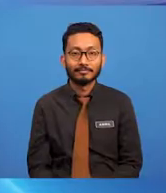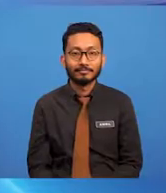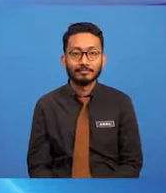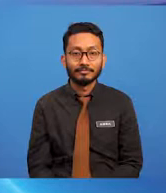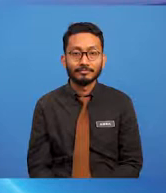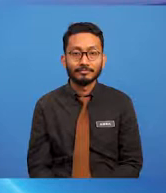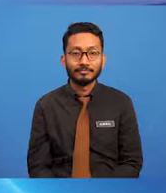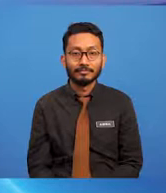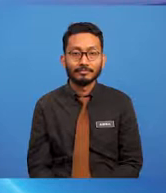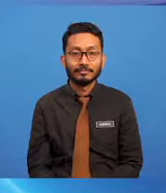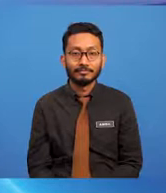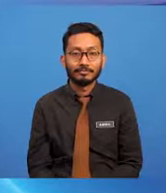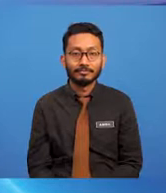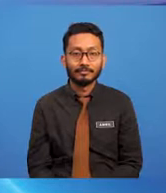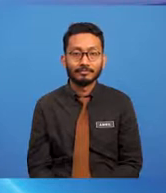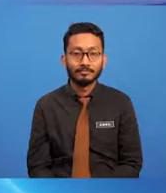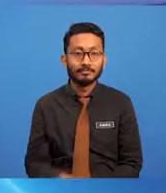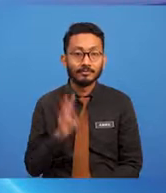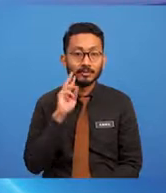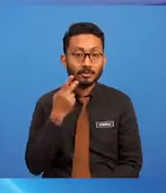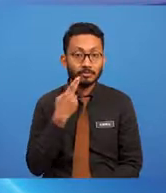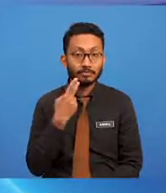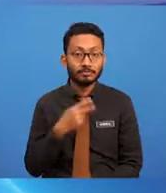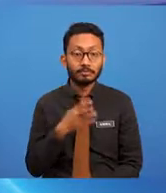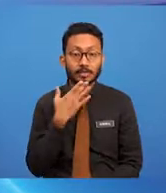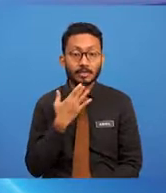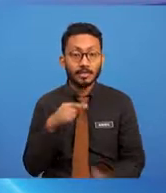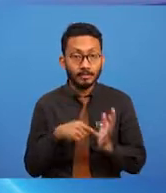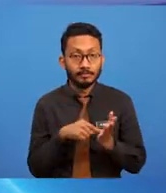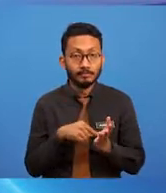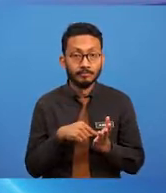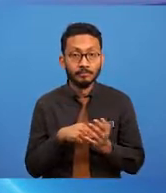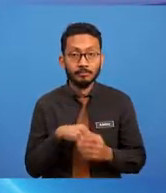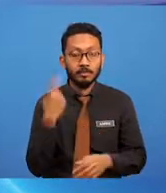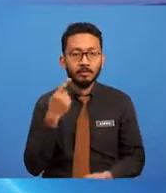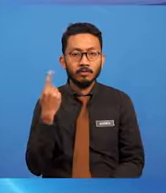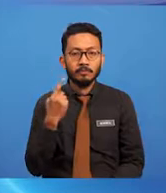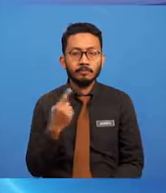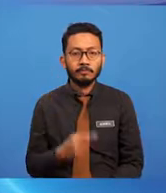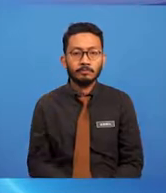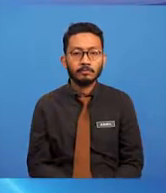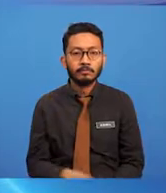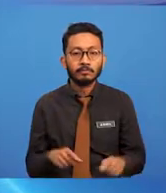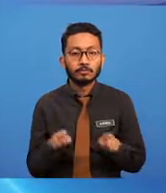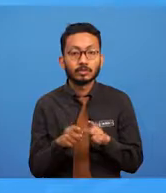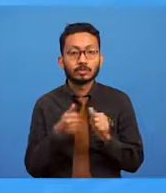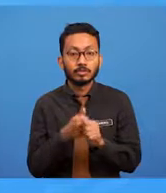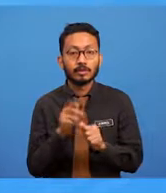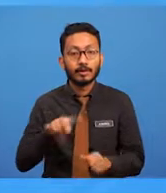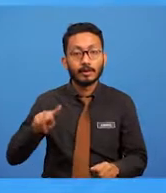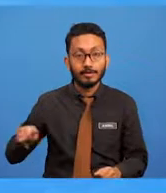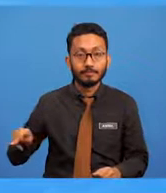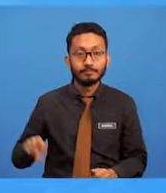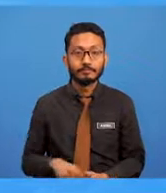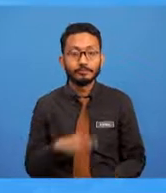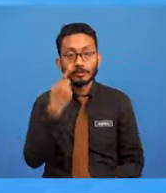Konsep warna ini selalu disinonimkan dengan kanak-kanak kerana ciri